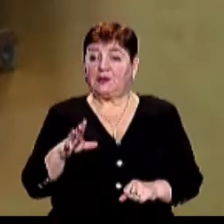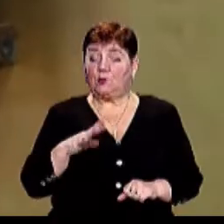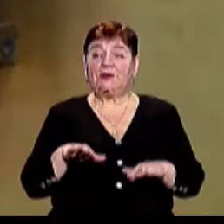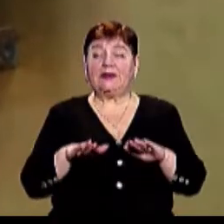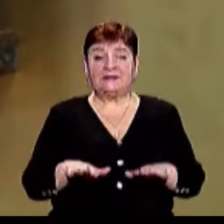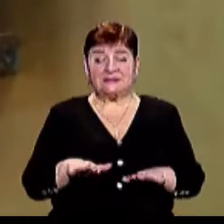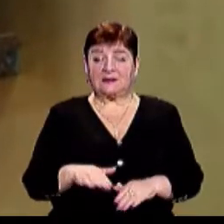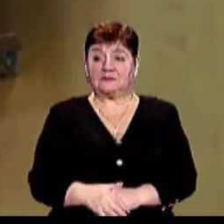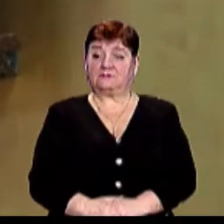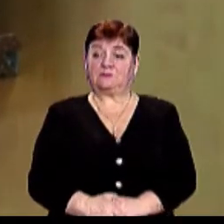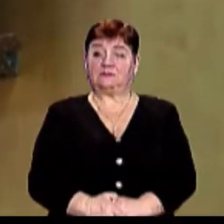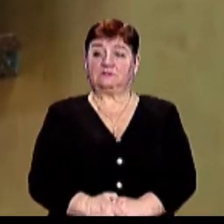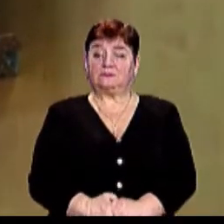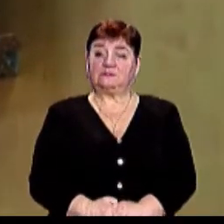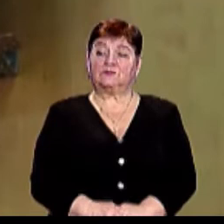місця